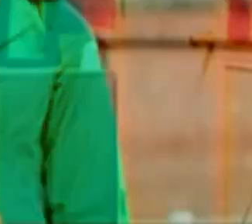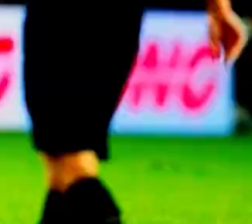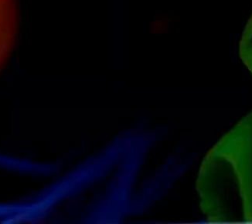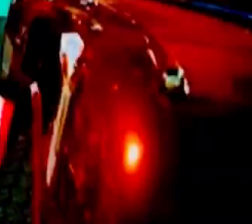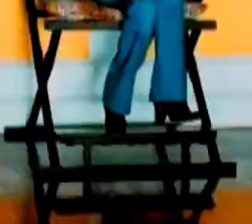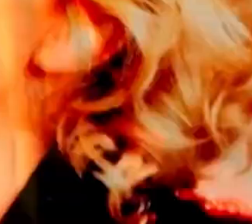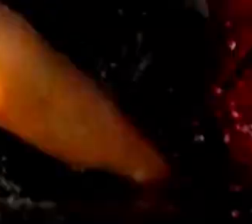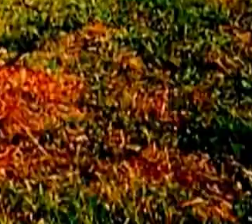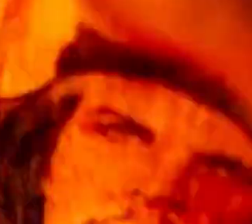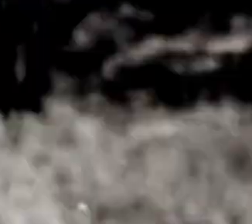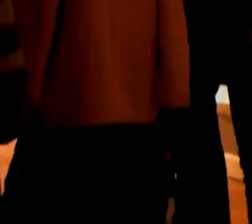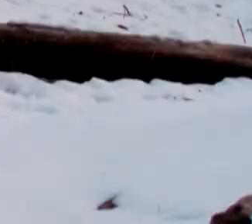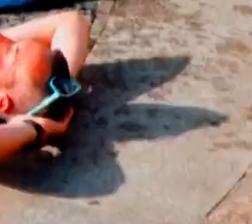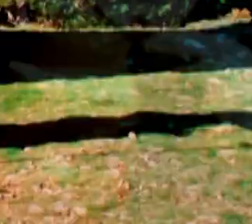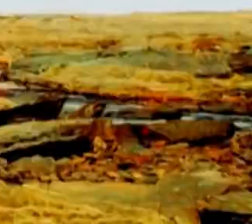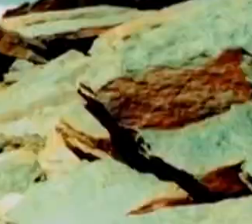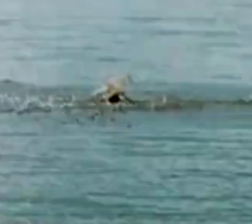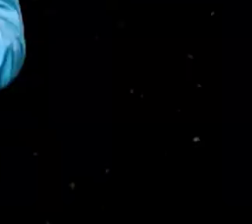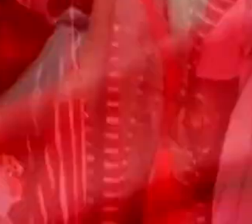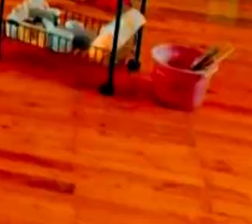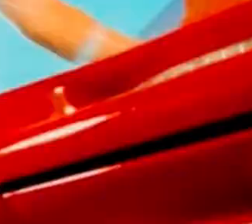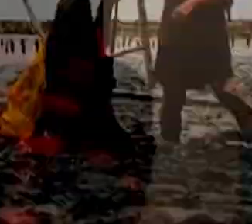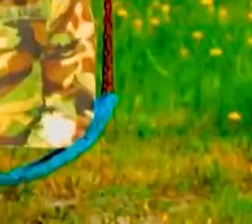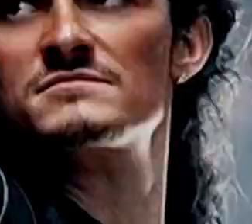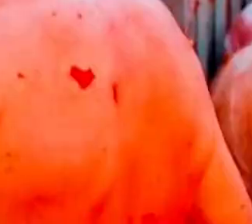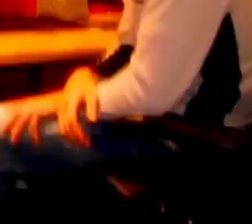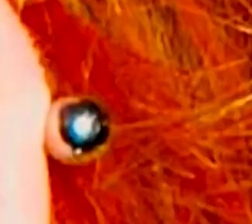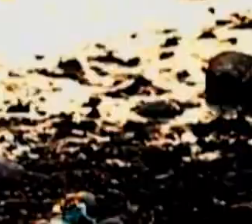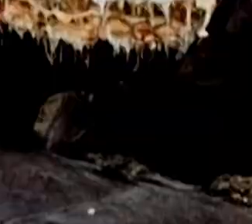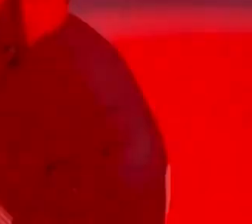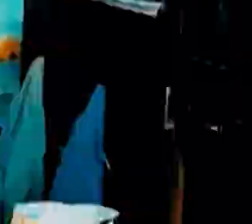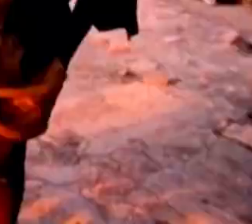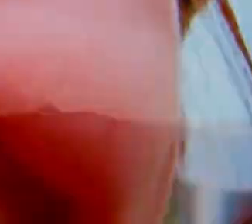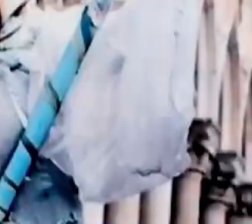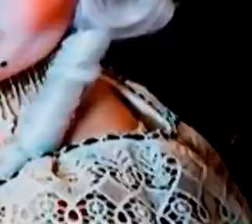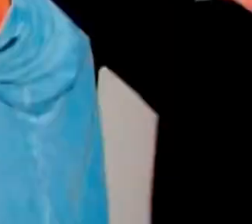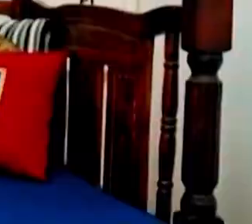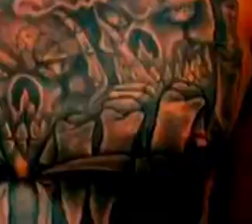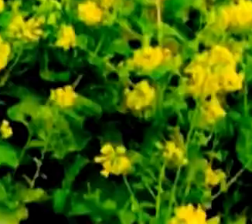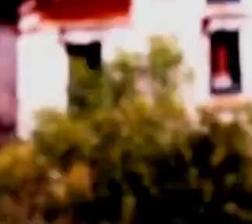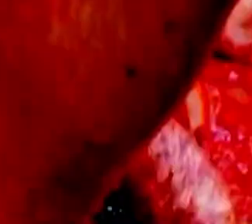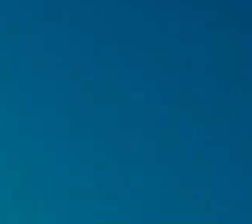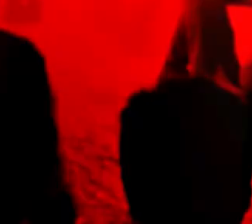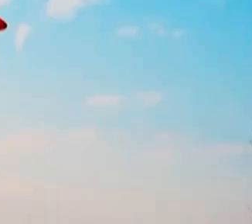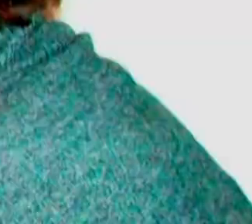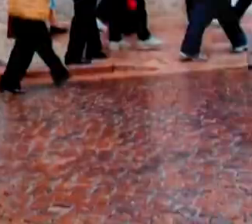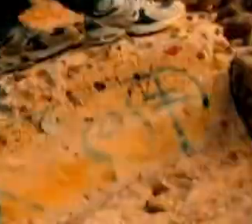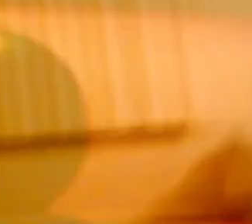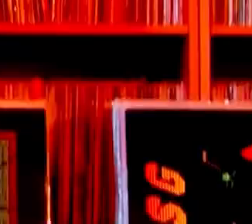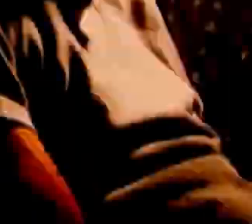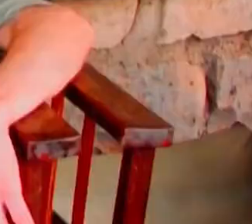Nie sprawdzając, stwierdzę, że na zdjęciu macie coś, czego nie widzieliście.